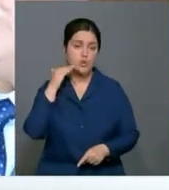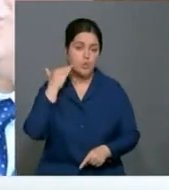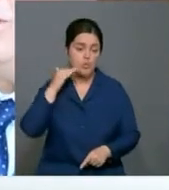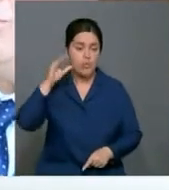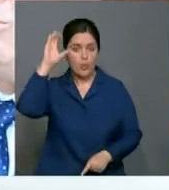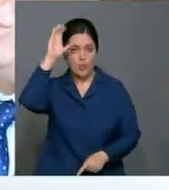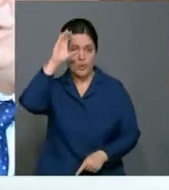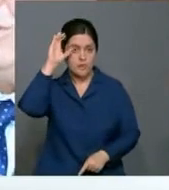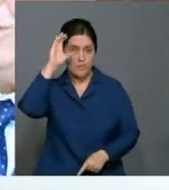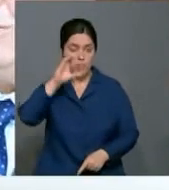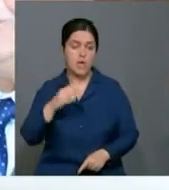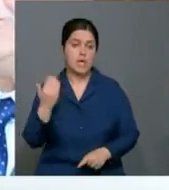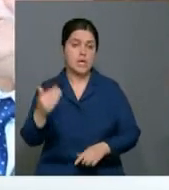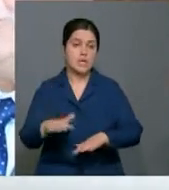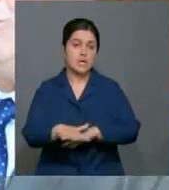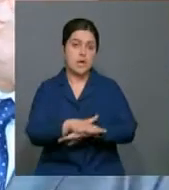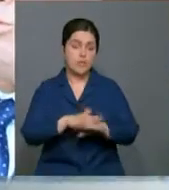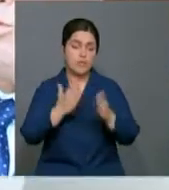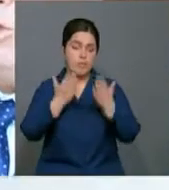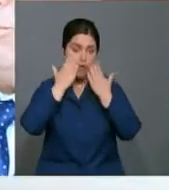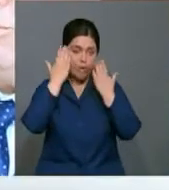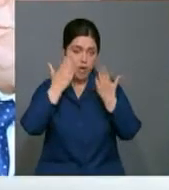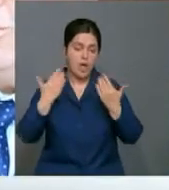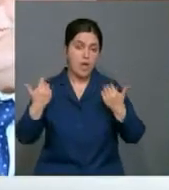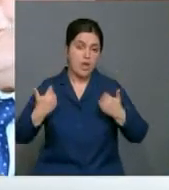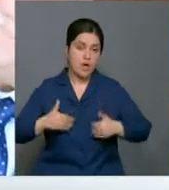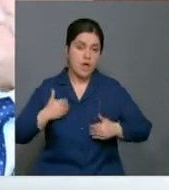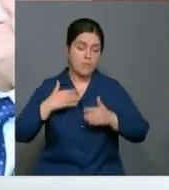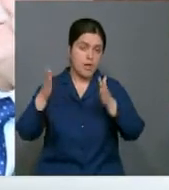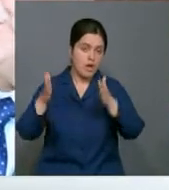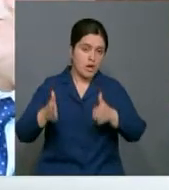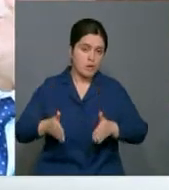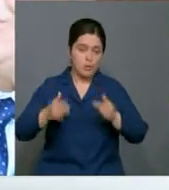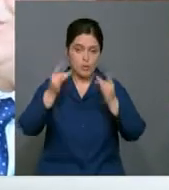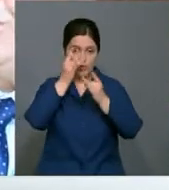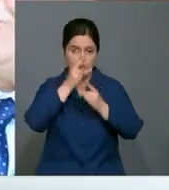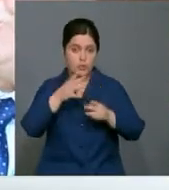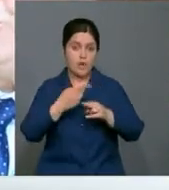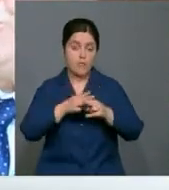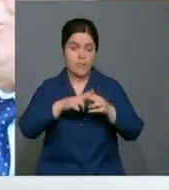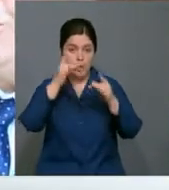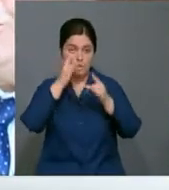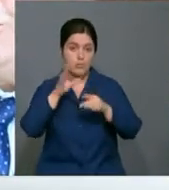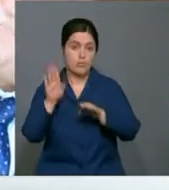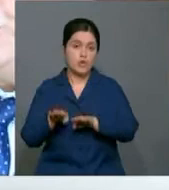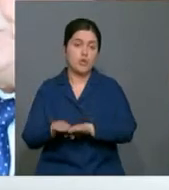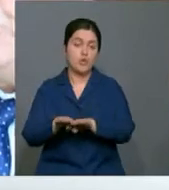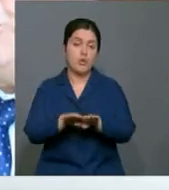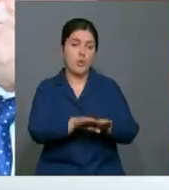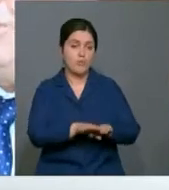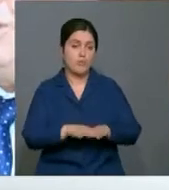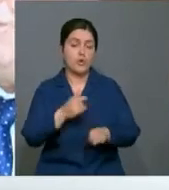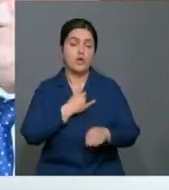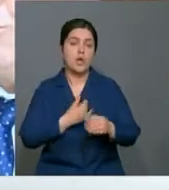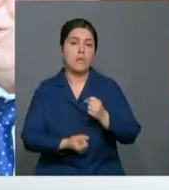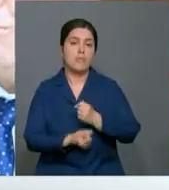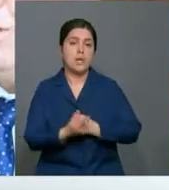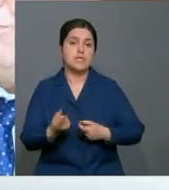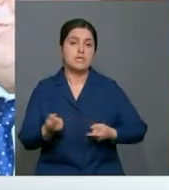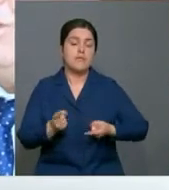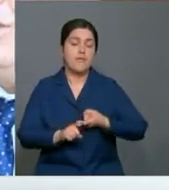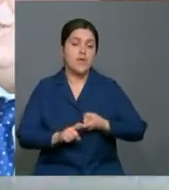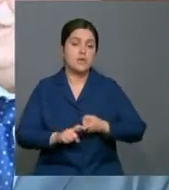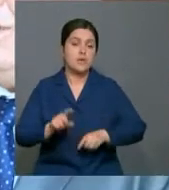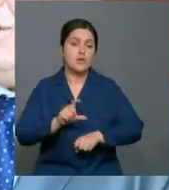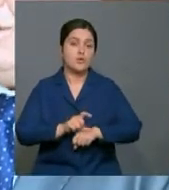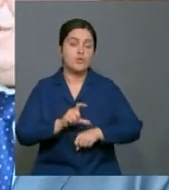Узбекистана. Их народы будут читать о нашей, а мы об их культуре. Когда культура станет общей, у нас появятся связи в тюркском мире.